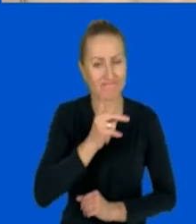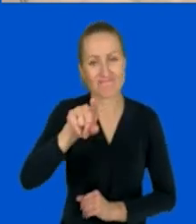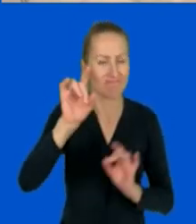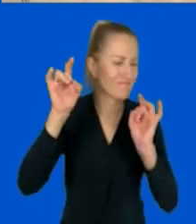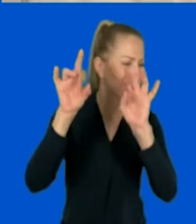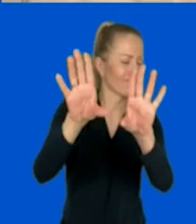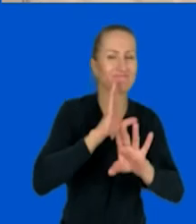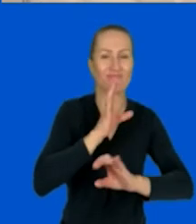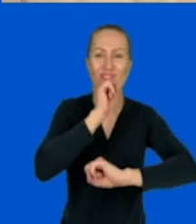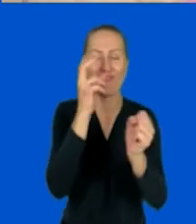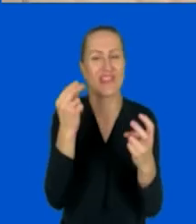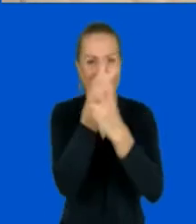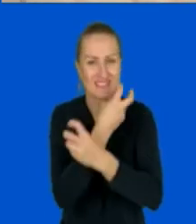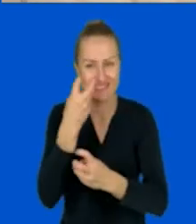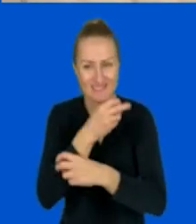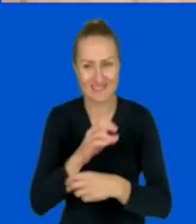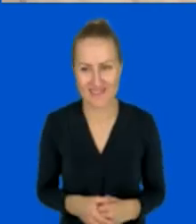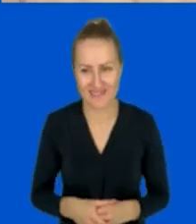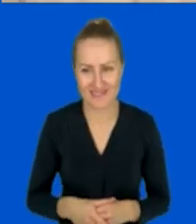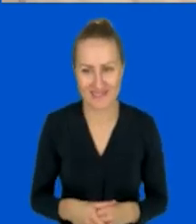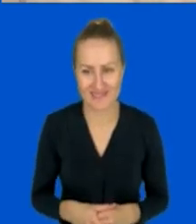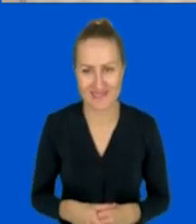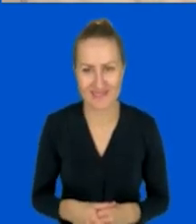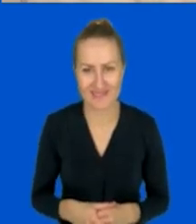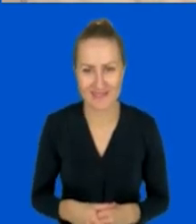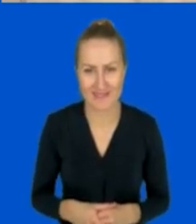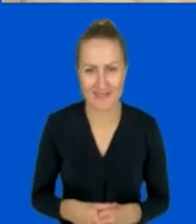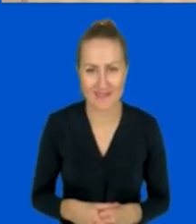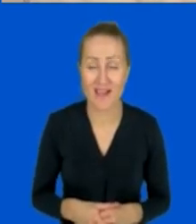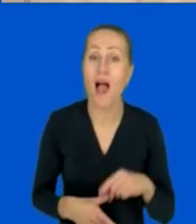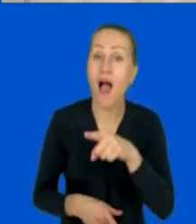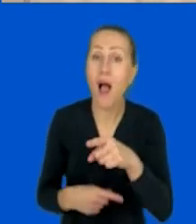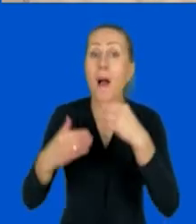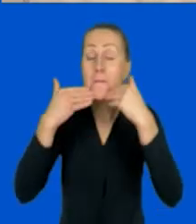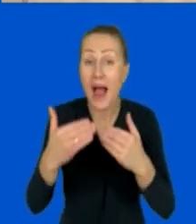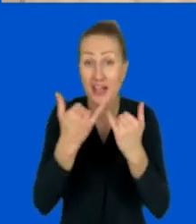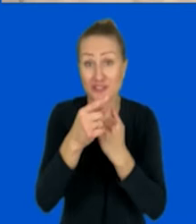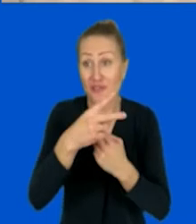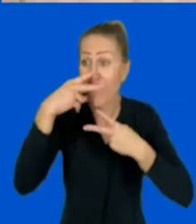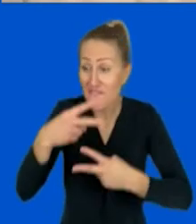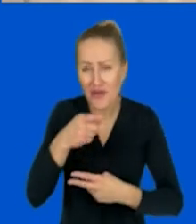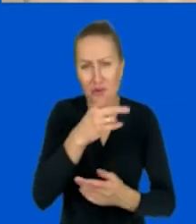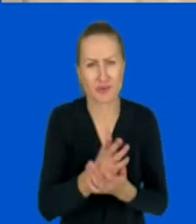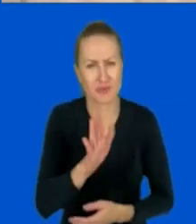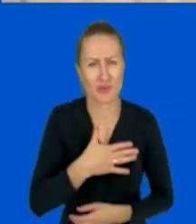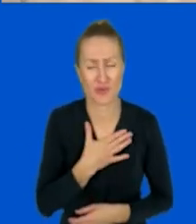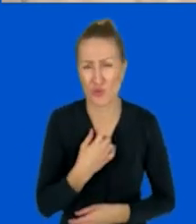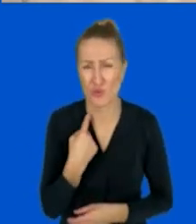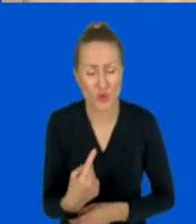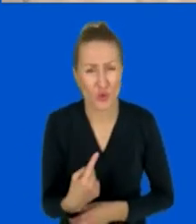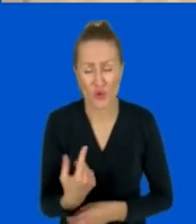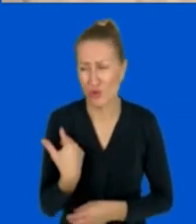osoby tym naszym dzisiejszym spotkaniem, żebyście sami na sobie odczuli, to już się znudziliście i chcecie wyjść.